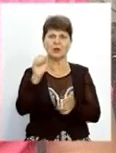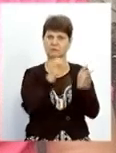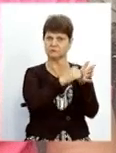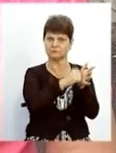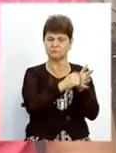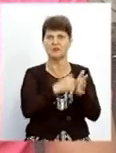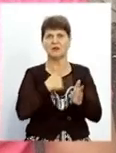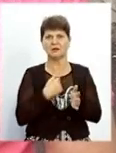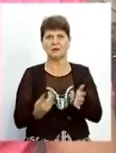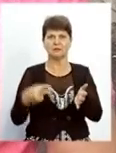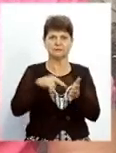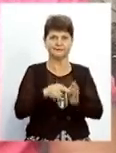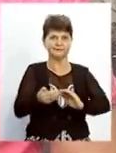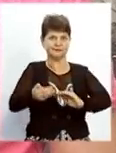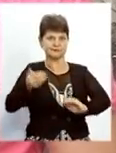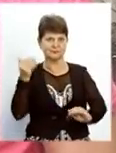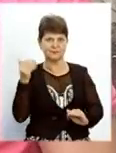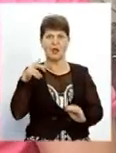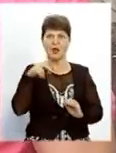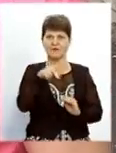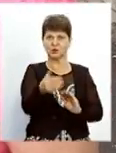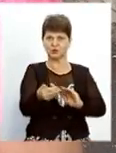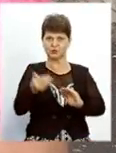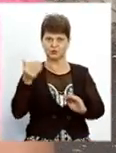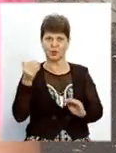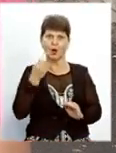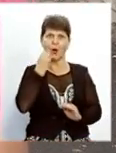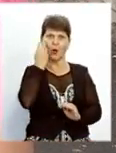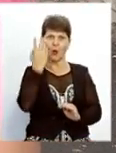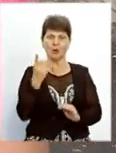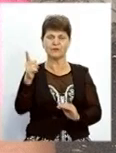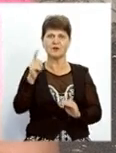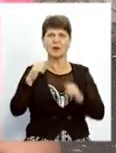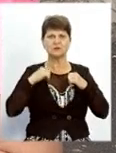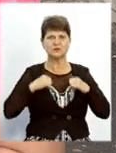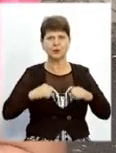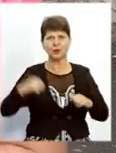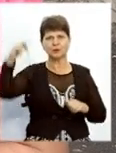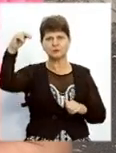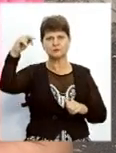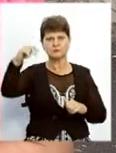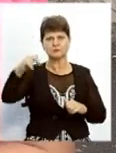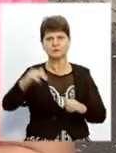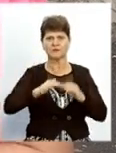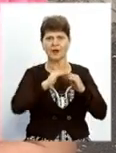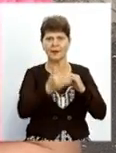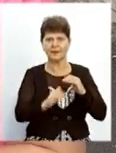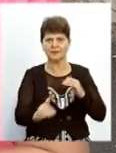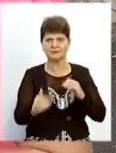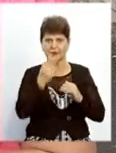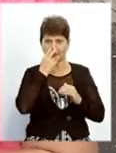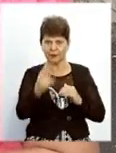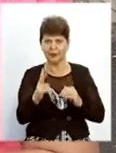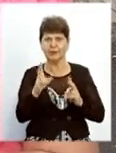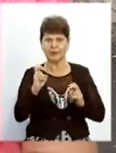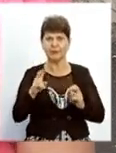маю вставати раніше, вже виходжу раніше і вже вона помиленьку за ким зійде з лісниці. Ви бачили, як вона